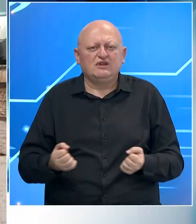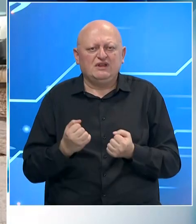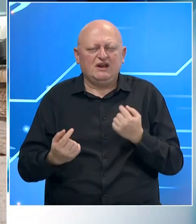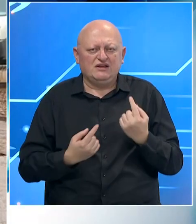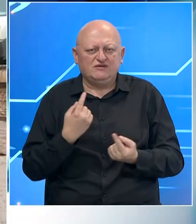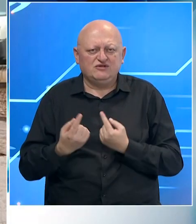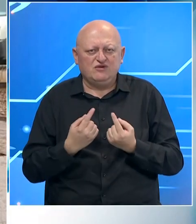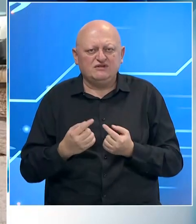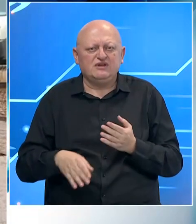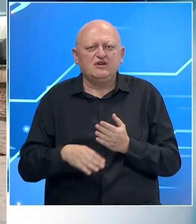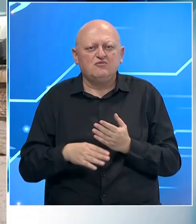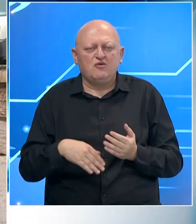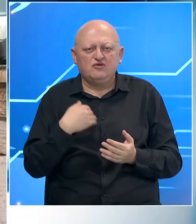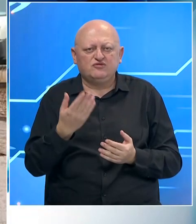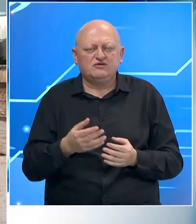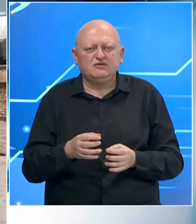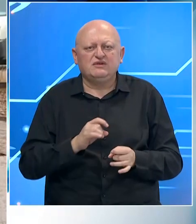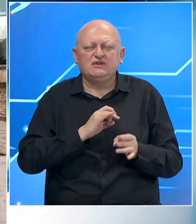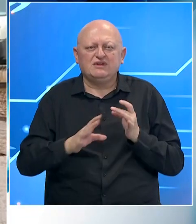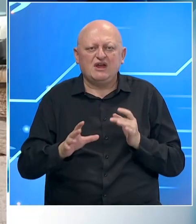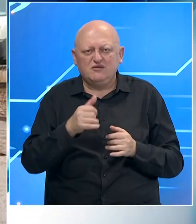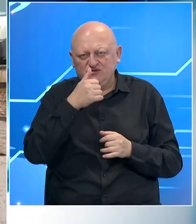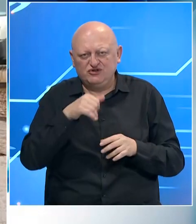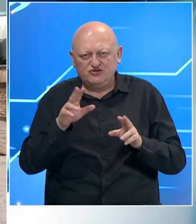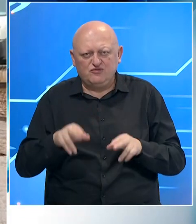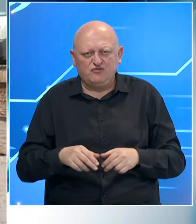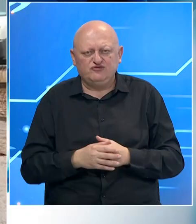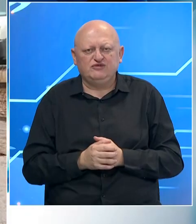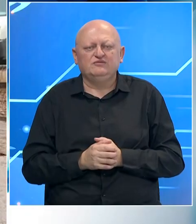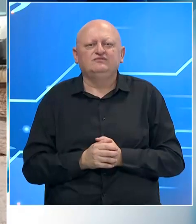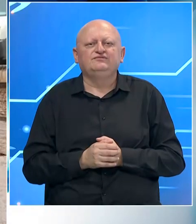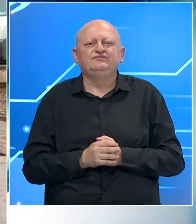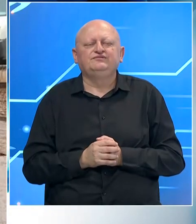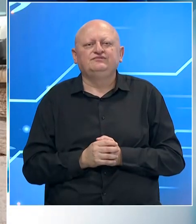mogućnostima i razvojem situacije pomoć pružiti najbrže moguće.